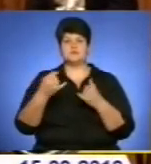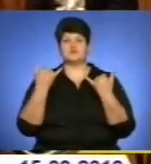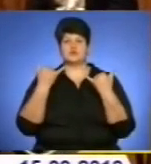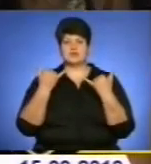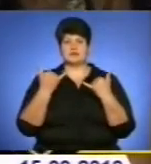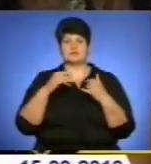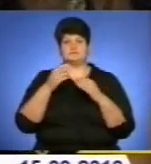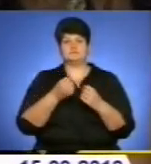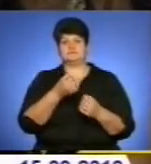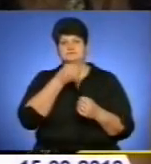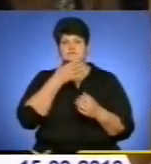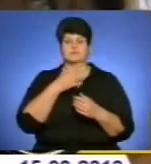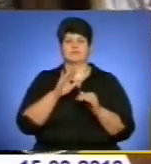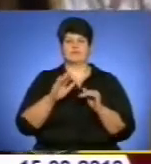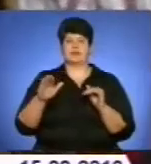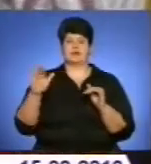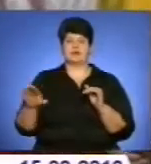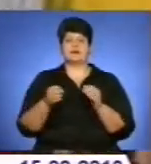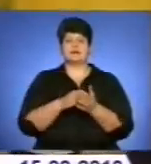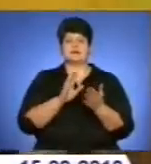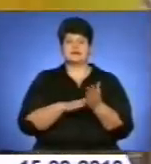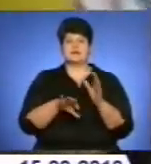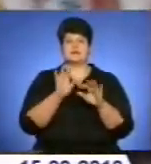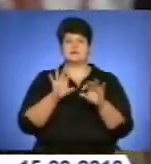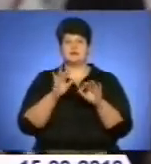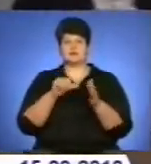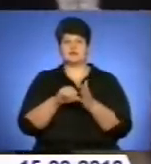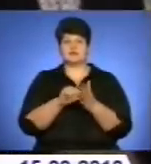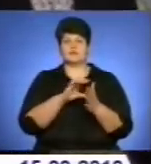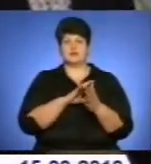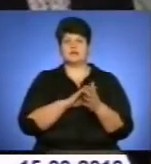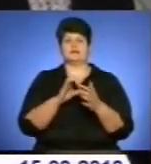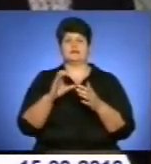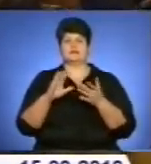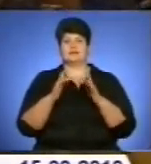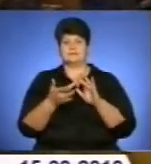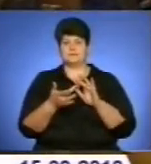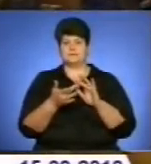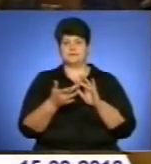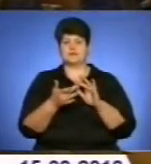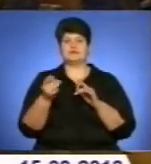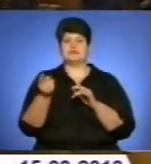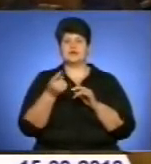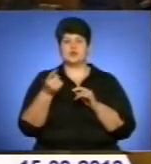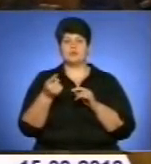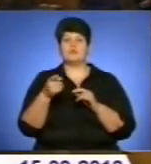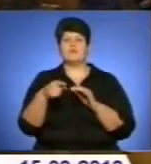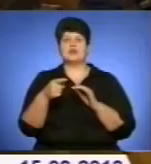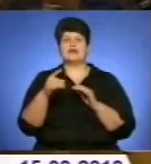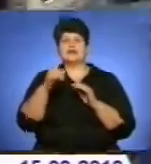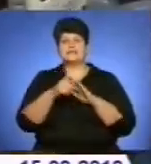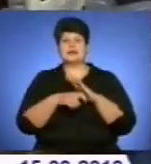сьогодення міста. Детальніше у сюжеті. Уперше в історії міста Тернополезнавчий захід відбувся у формі змагань.